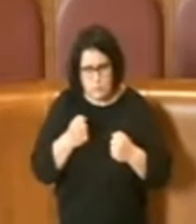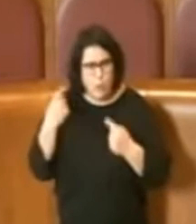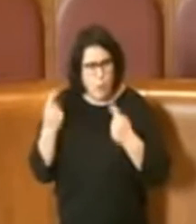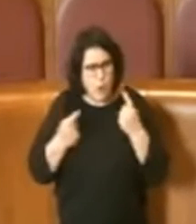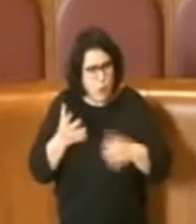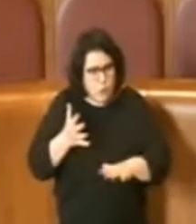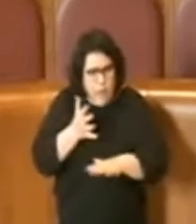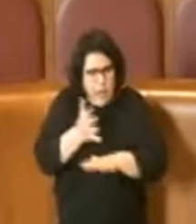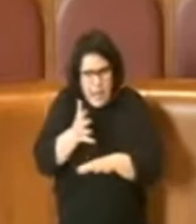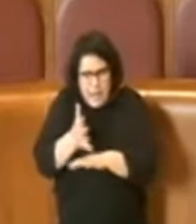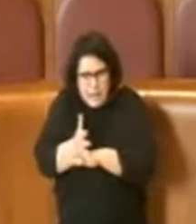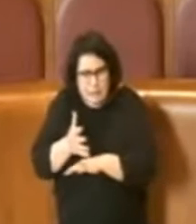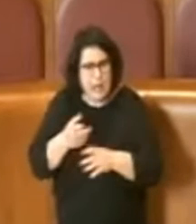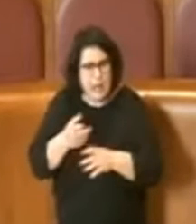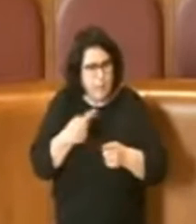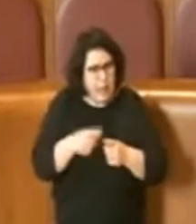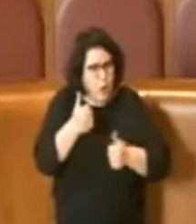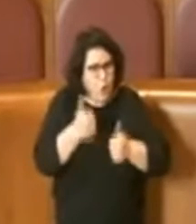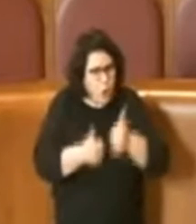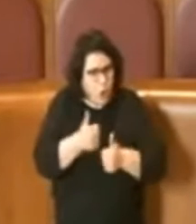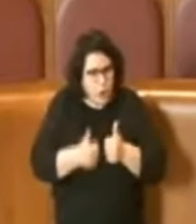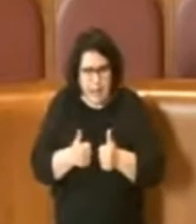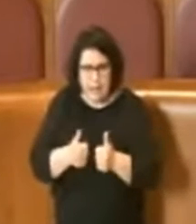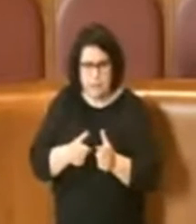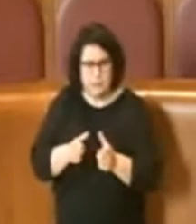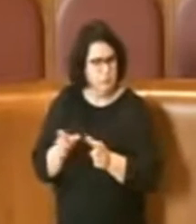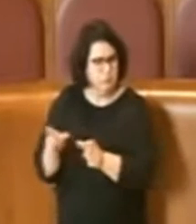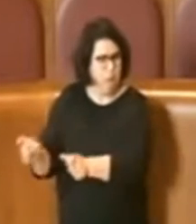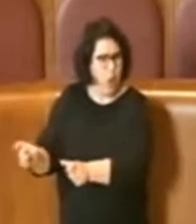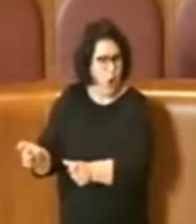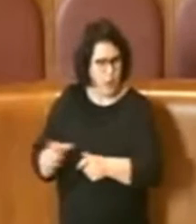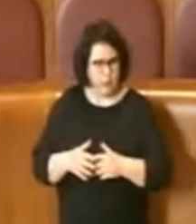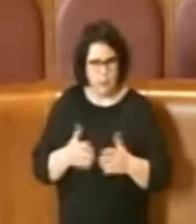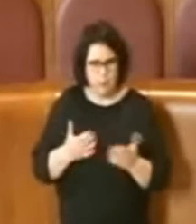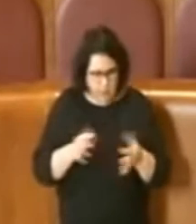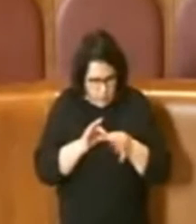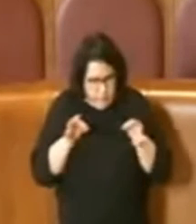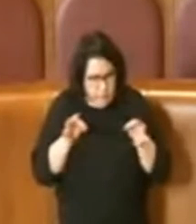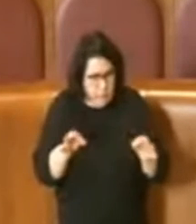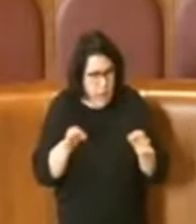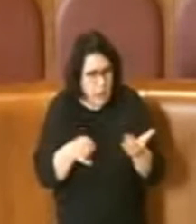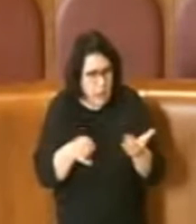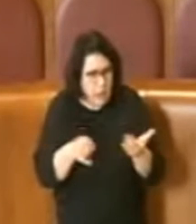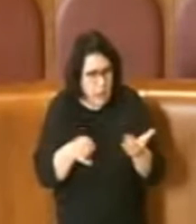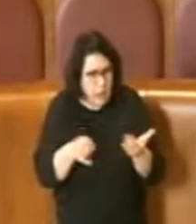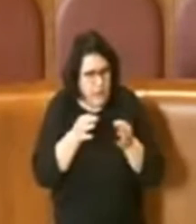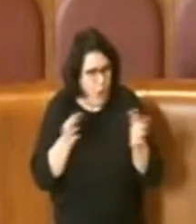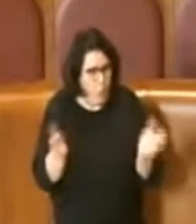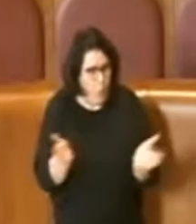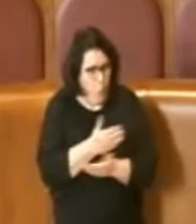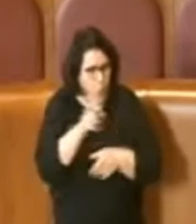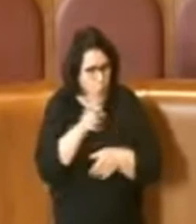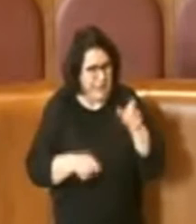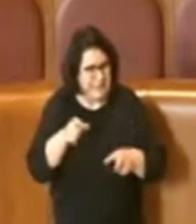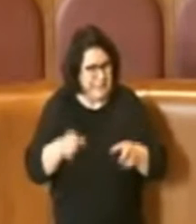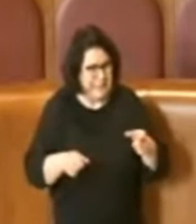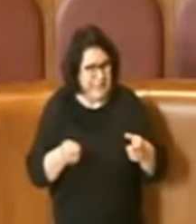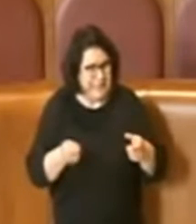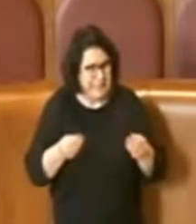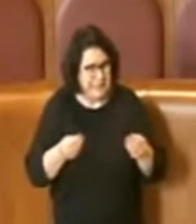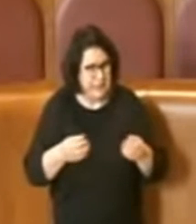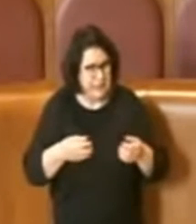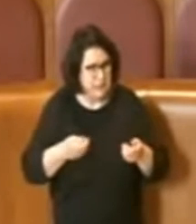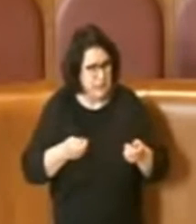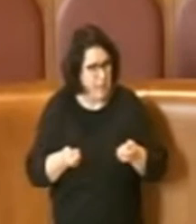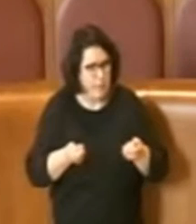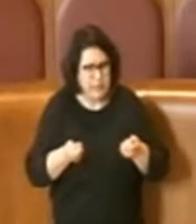restrizioni alla concorrenza. Insomma, affermazioni del genere io penso che qualsiasi amministratore un pochino dovrebbero farlo